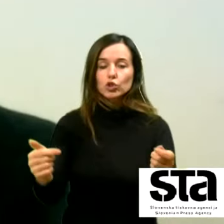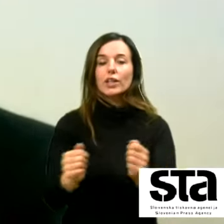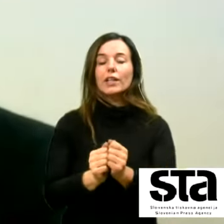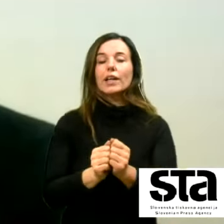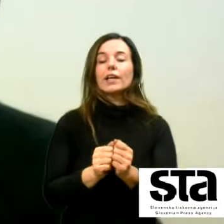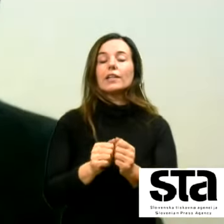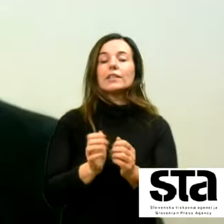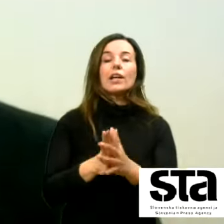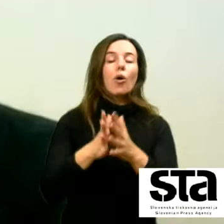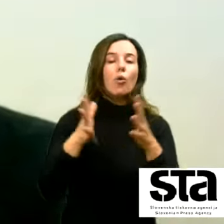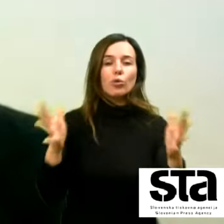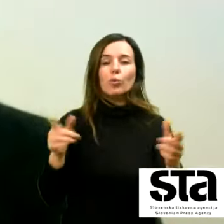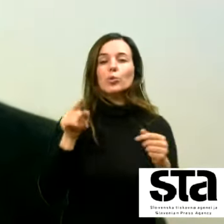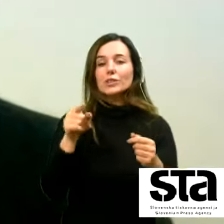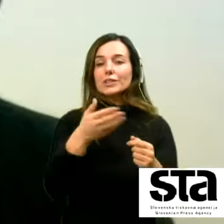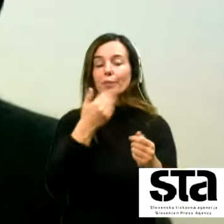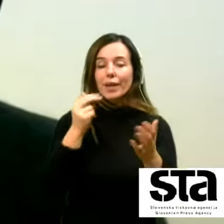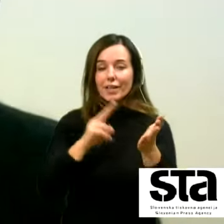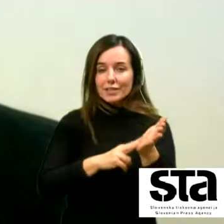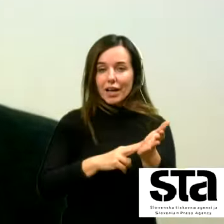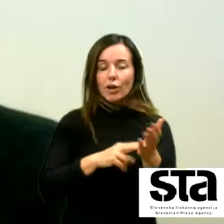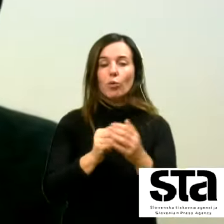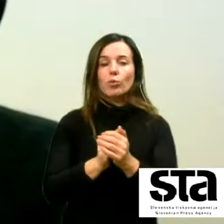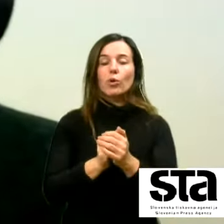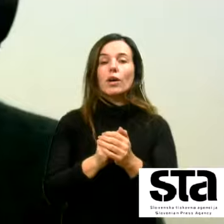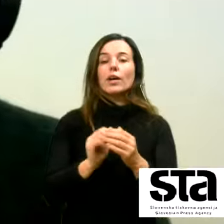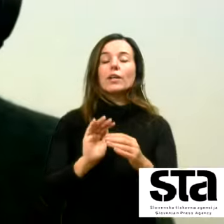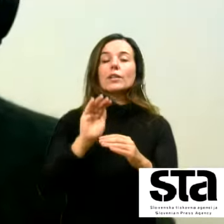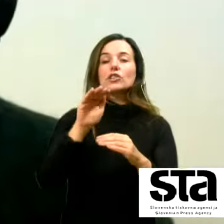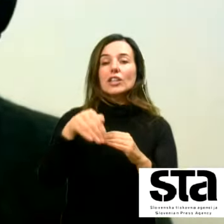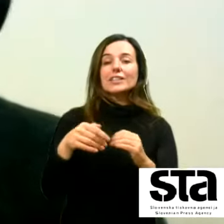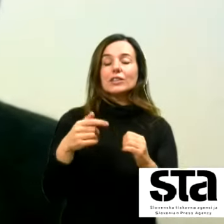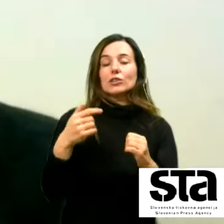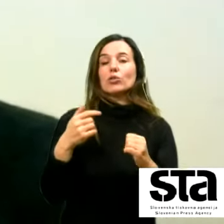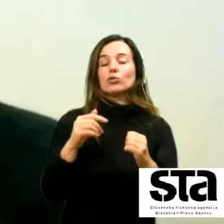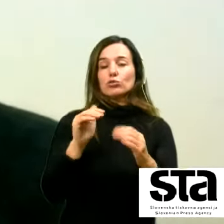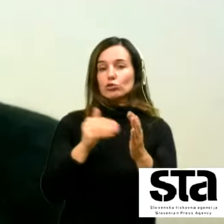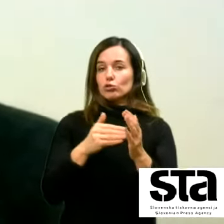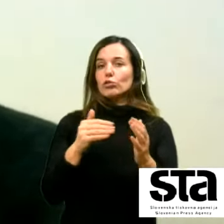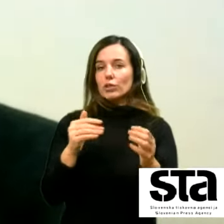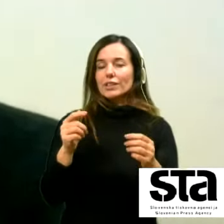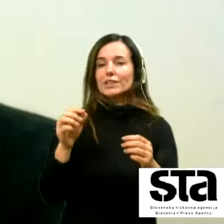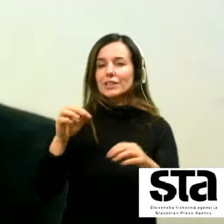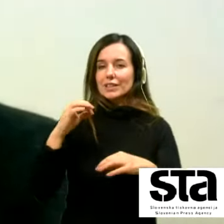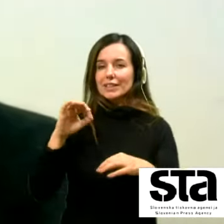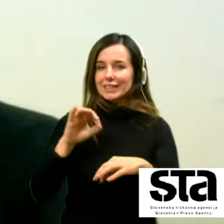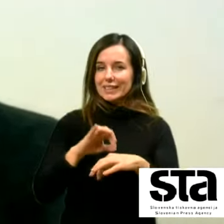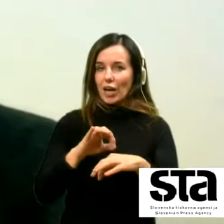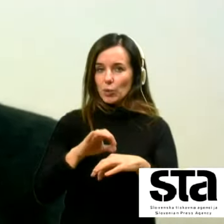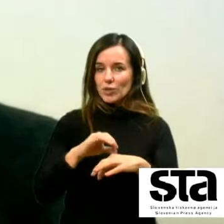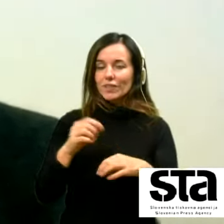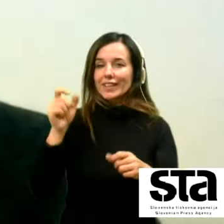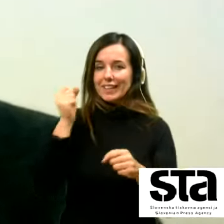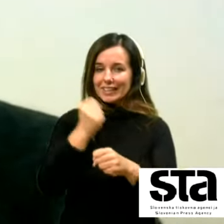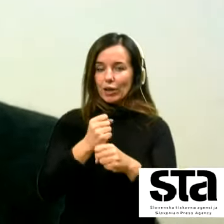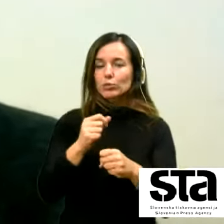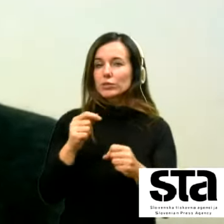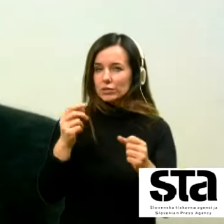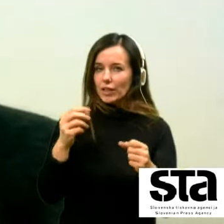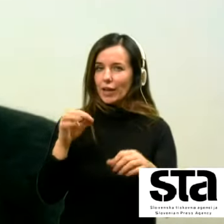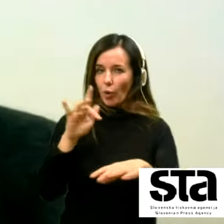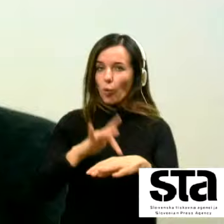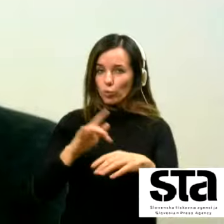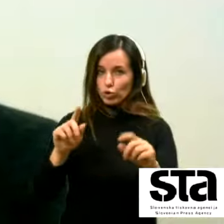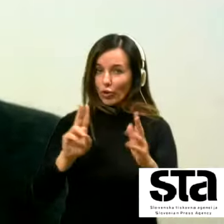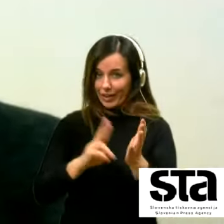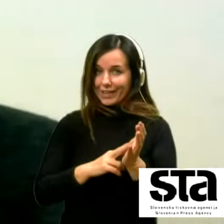če sem vas prav razumela 1200 zdravstvenih delavcev naj bi se okužilo zdaj v tem tednu če se prav razumela in trdite da